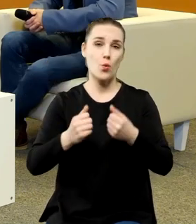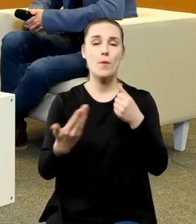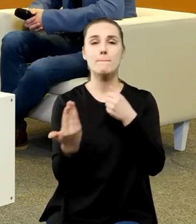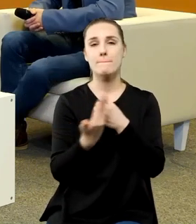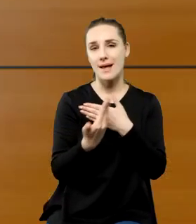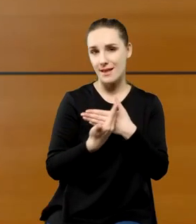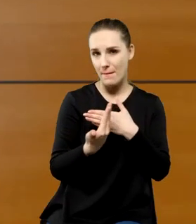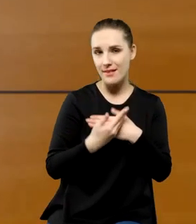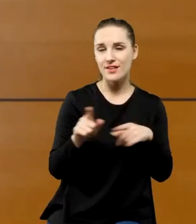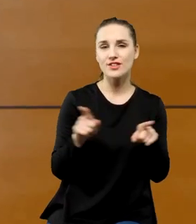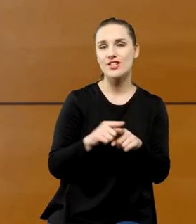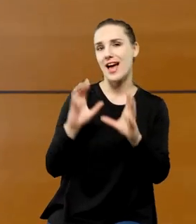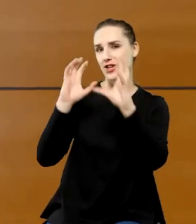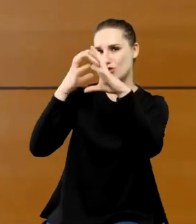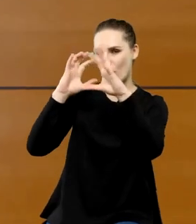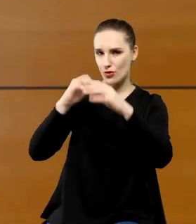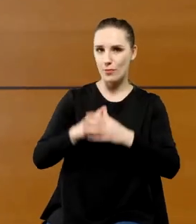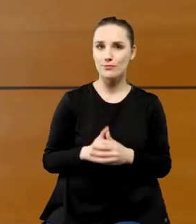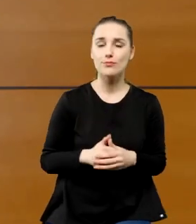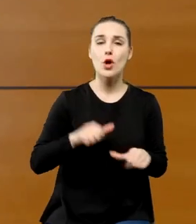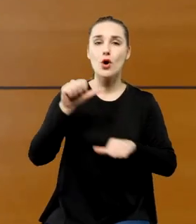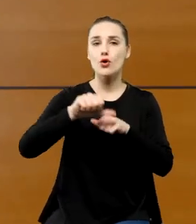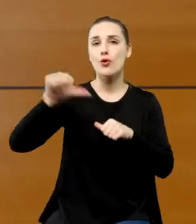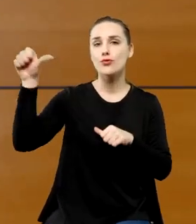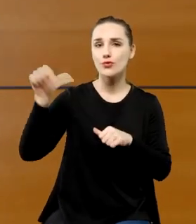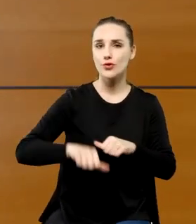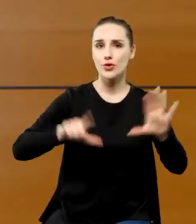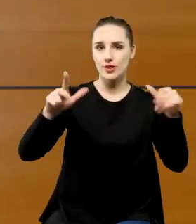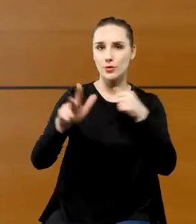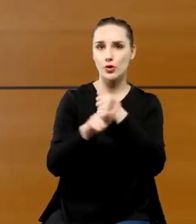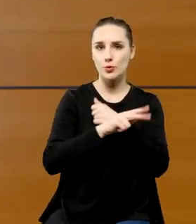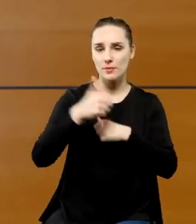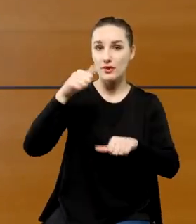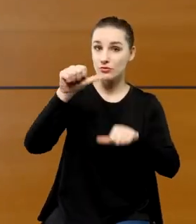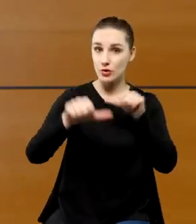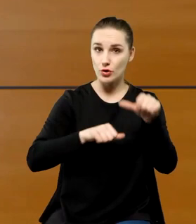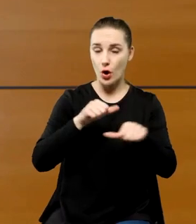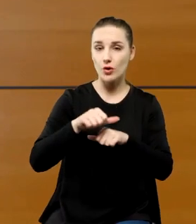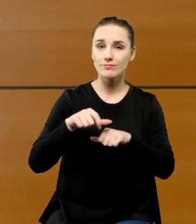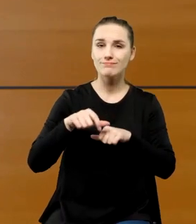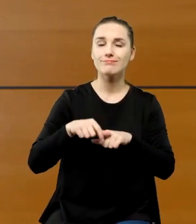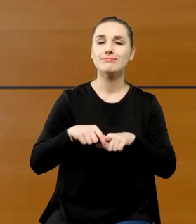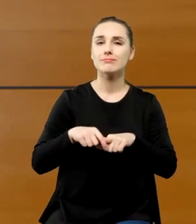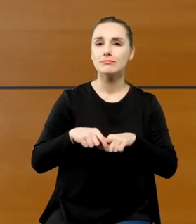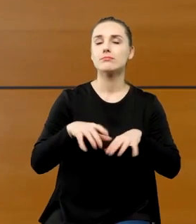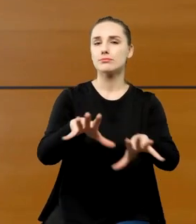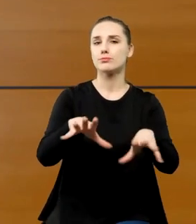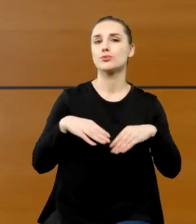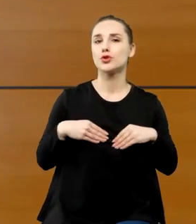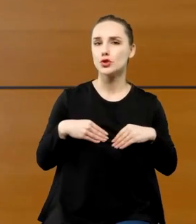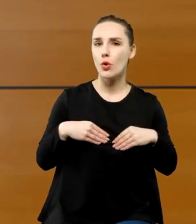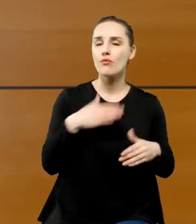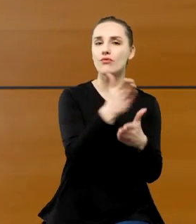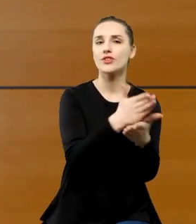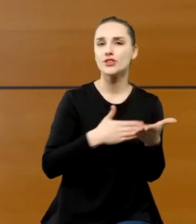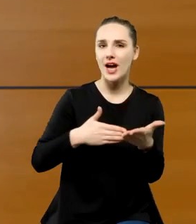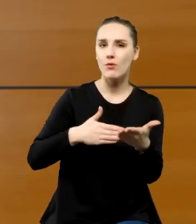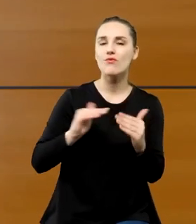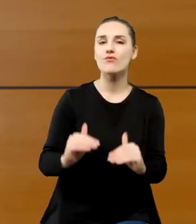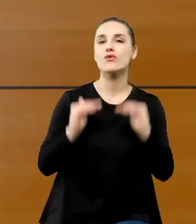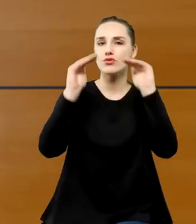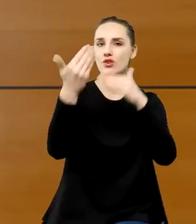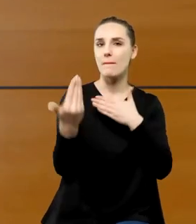astronomem, który w 1781 roku przyjmuje Katedrę Wyższej